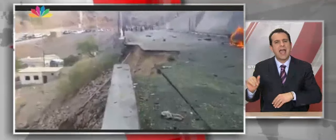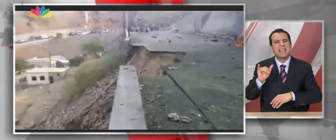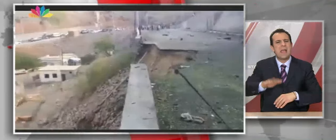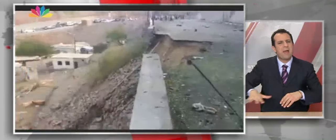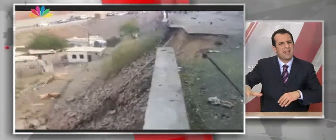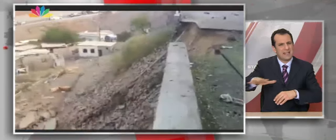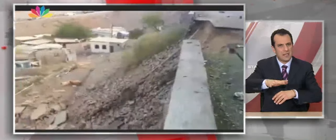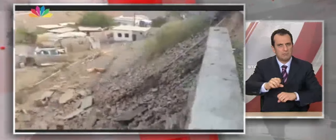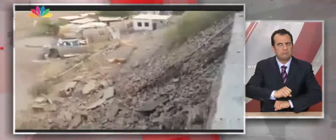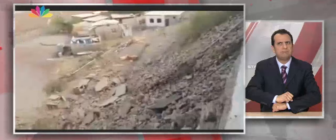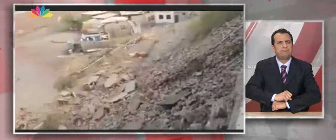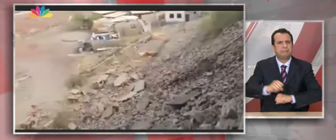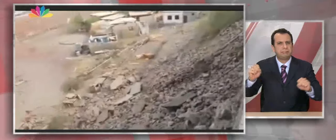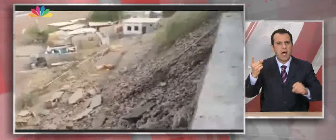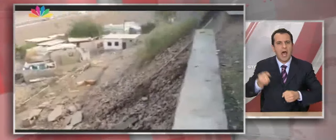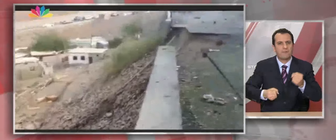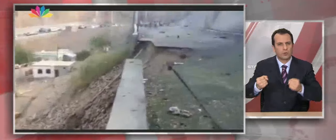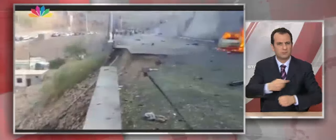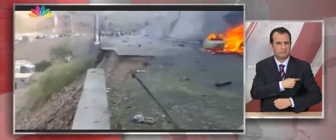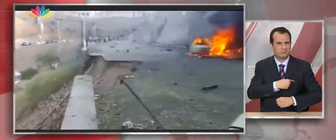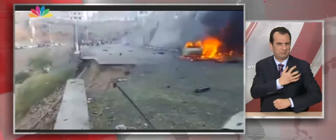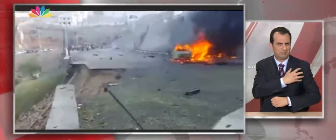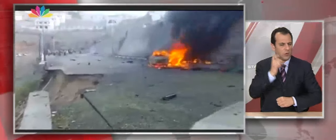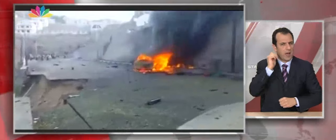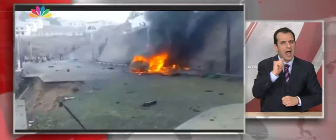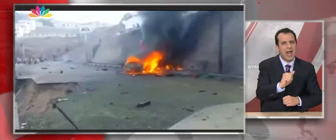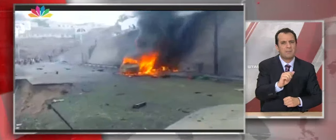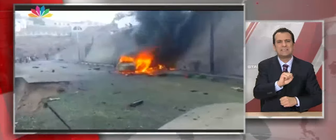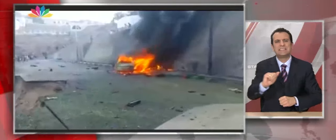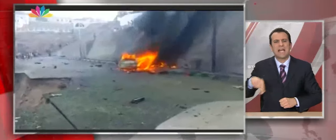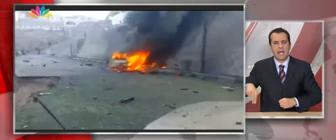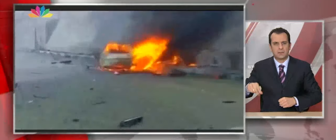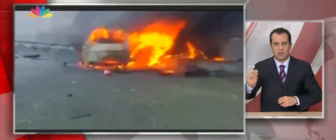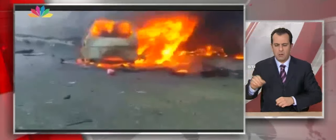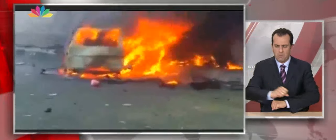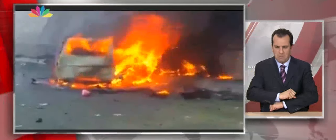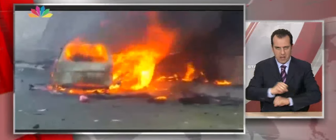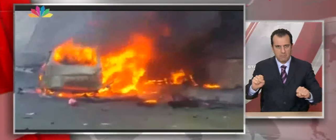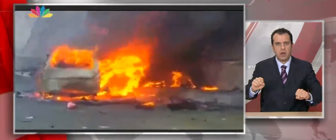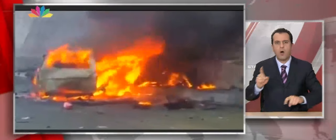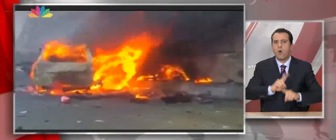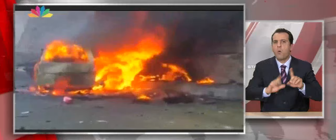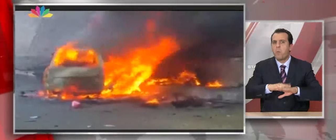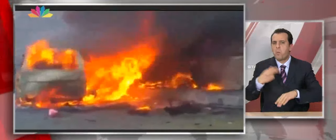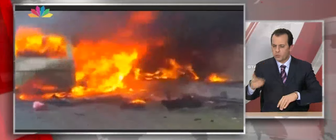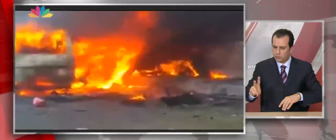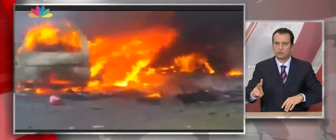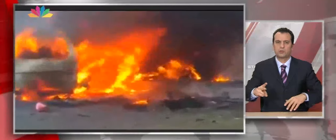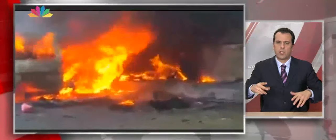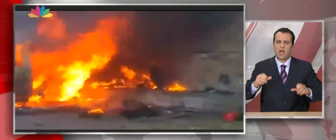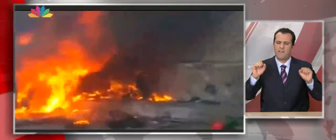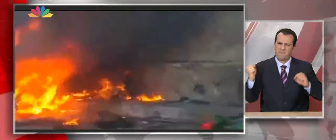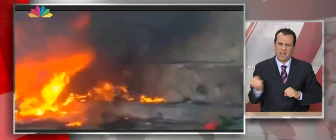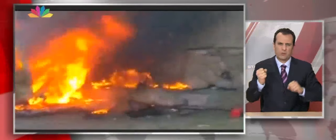κυβερνήτη του Άντεν στην Ιεμένη, στρατηγού Αχμετ Σάντ. Στην επίθεση που έγινε σε περιοχή που θεωρείται προπύργιο της